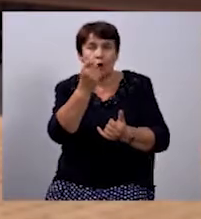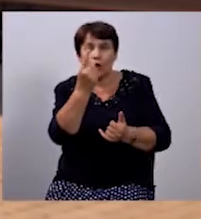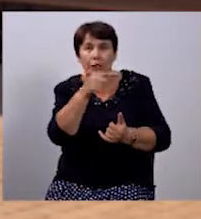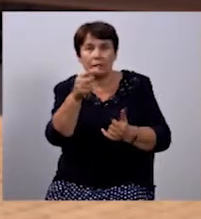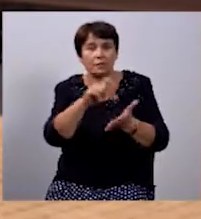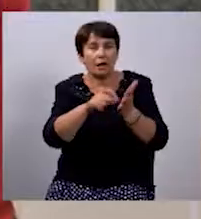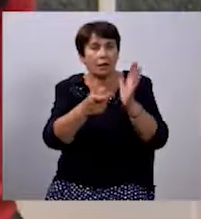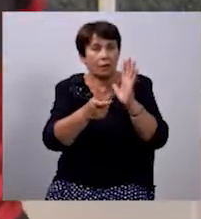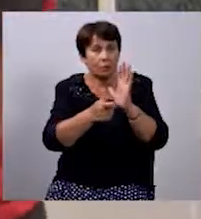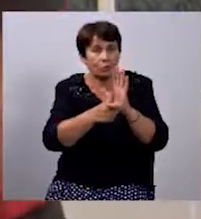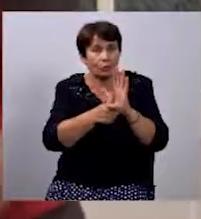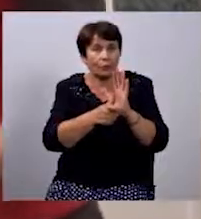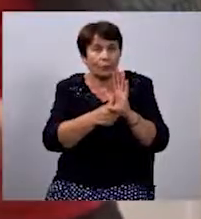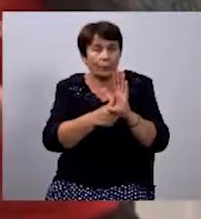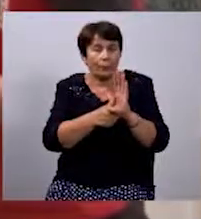класу,